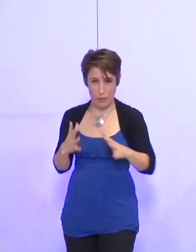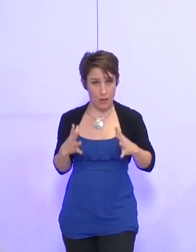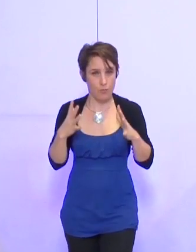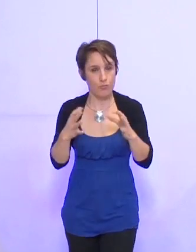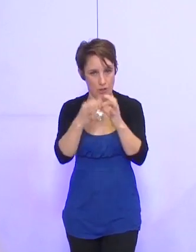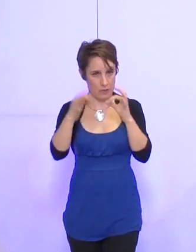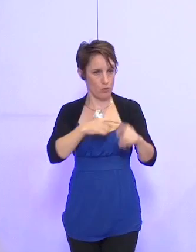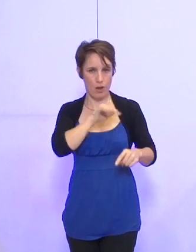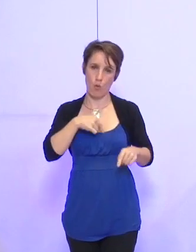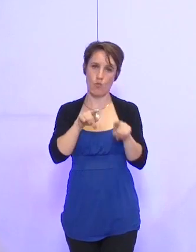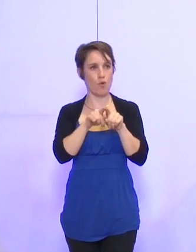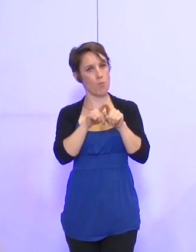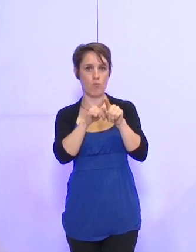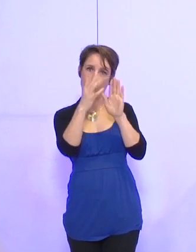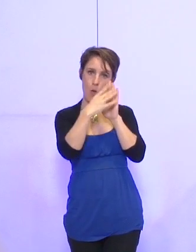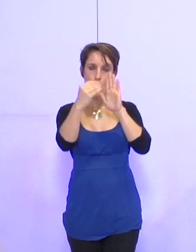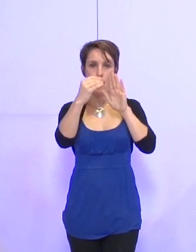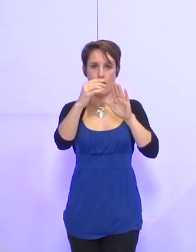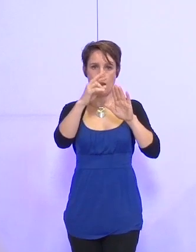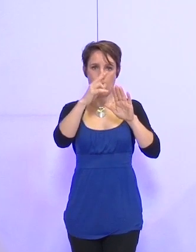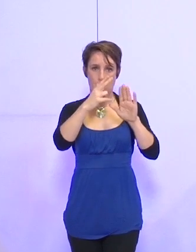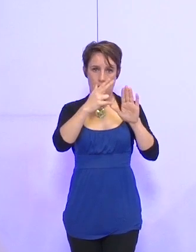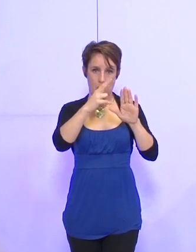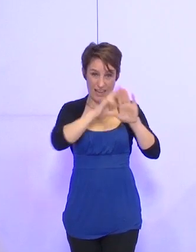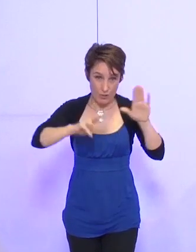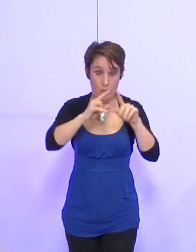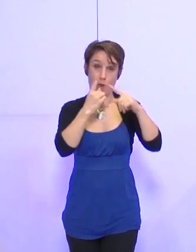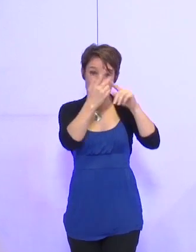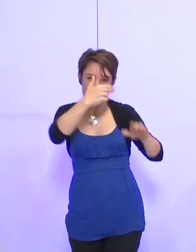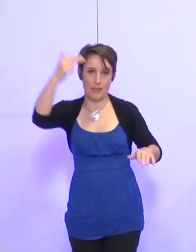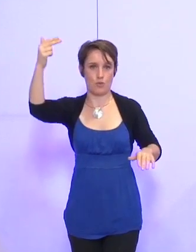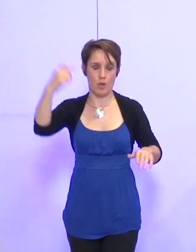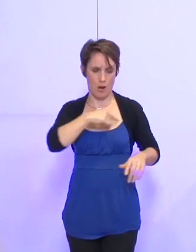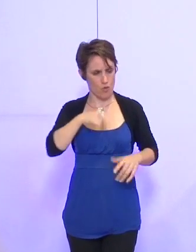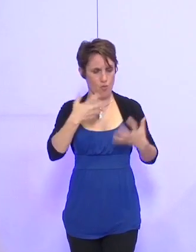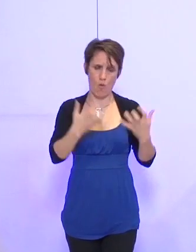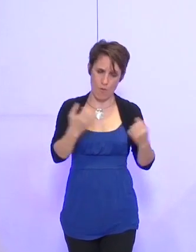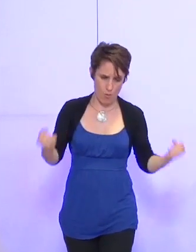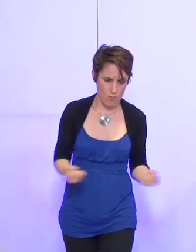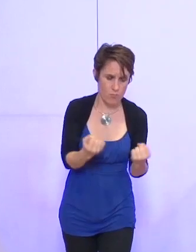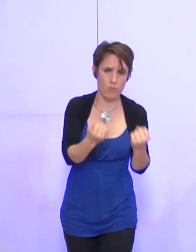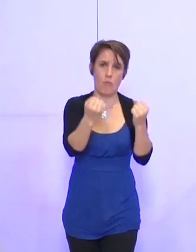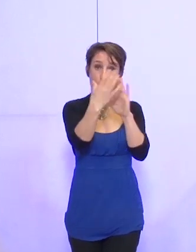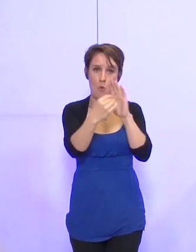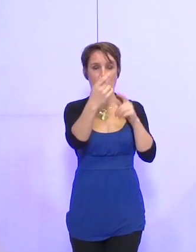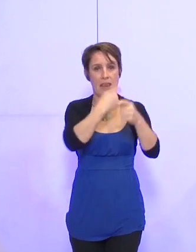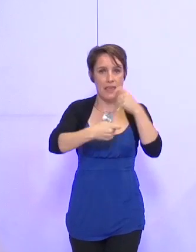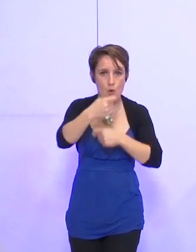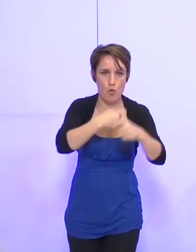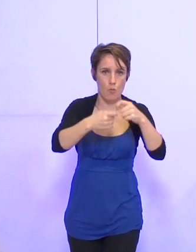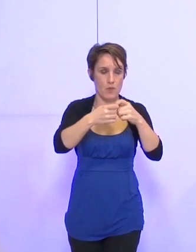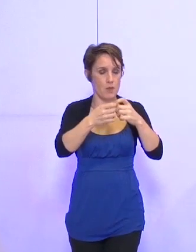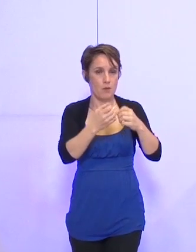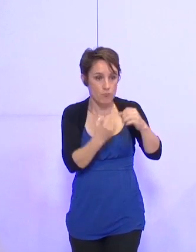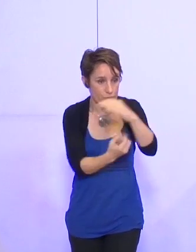national. Nous entendons soutenir et promouvoir cette économie de l'innovation, de la coopération et créatrice d'emplois